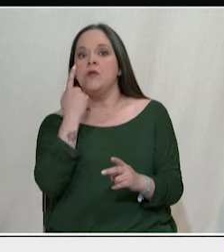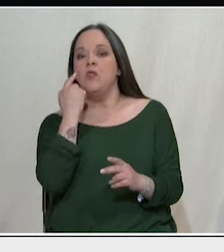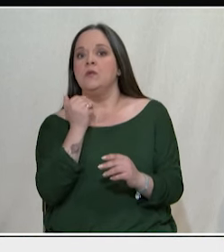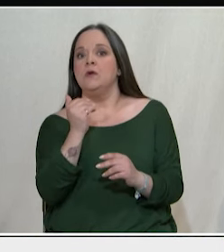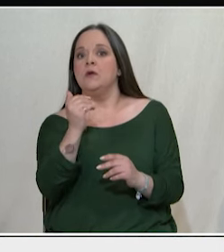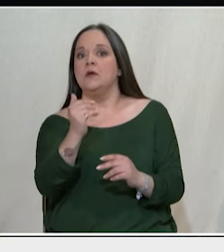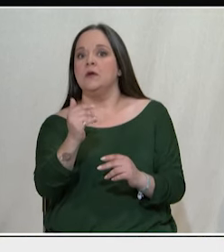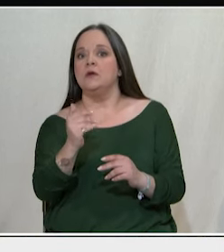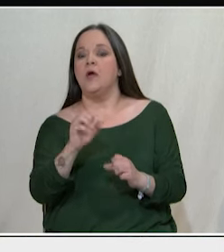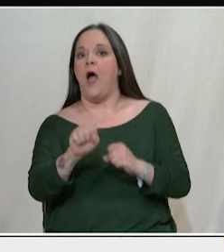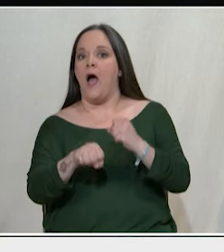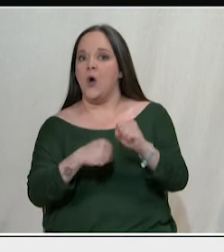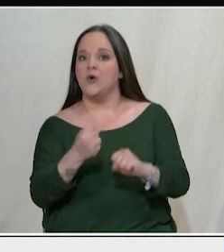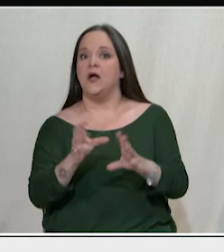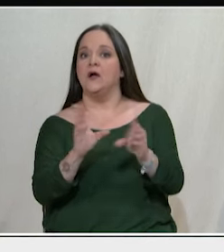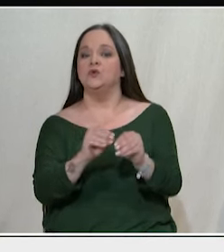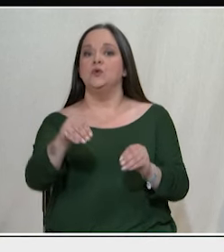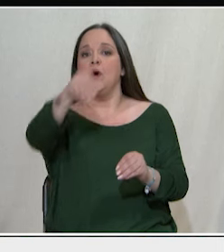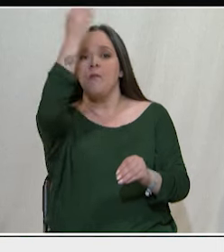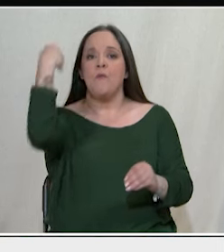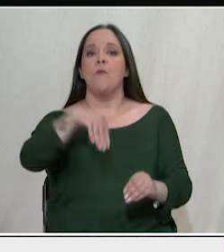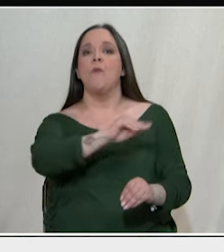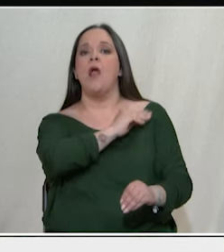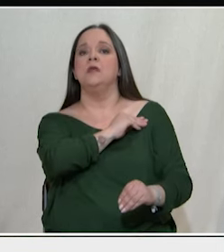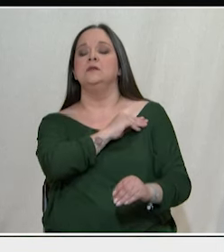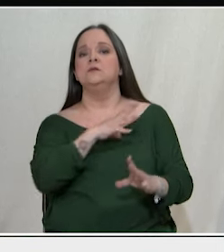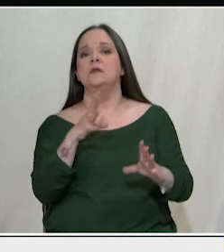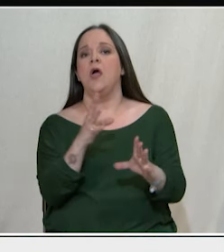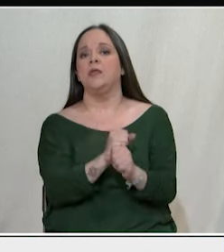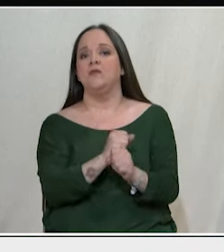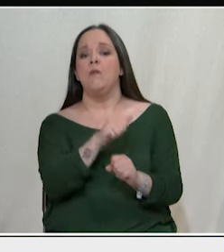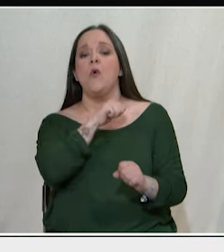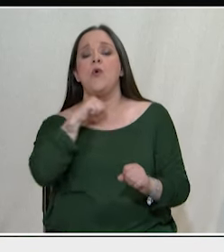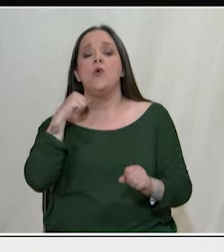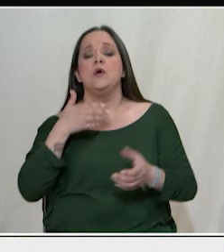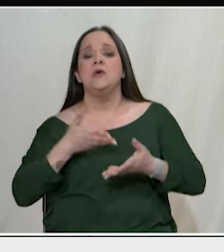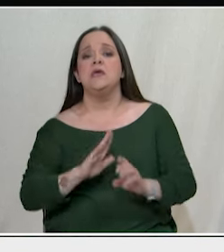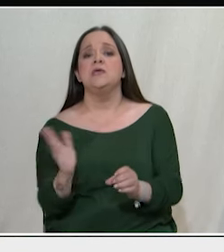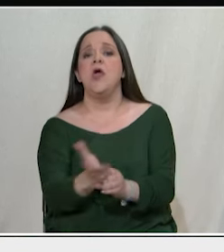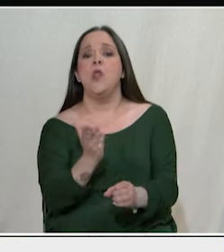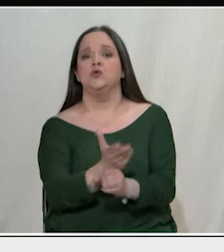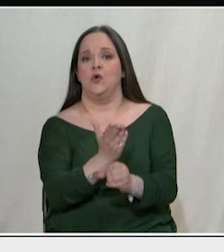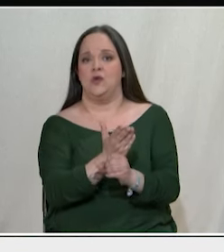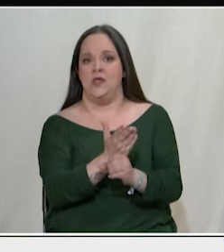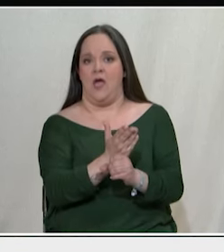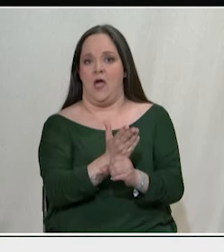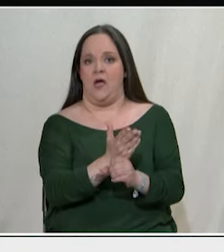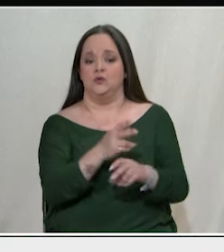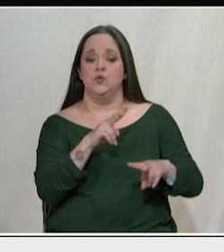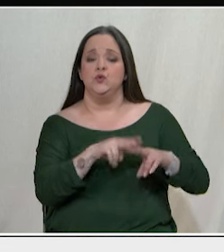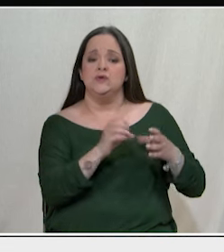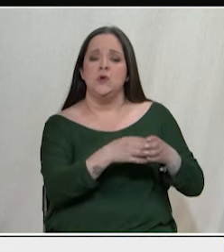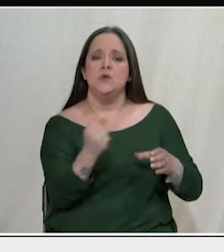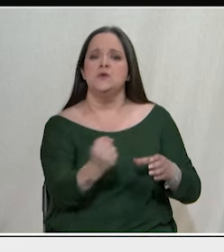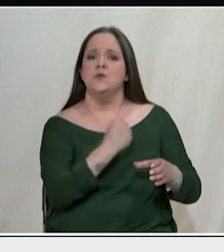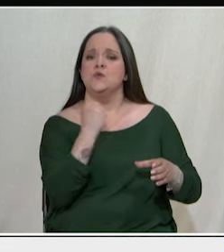ηρωικός αγώνας του παλαιστινιακού λαού για να επιβιώσει από την γενοκτονία του σιωνιστικού Ισραήλ και η ανάγκη να σταθούμε